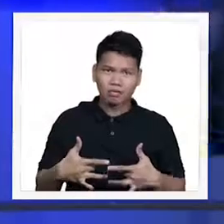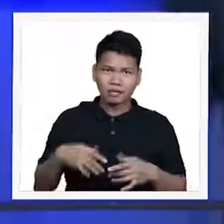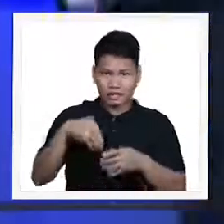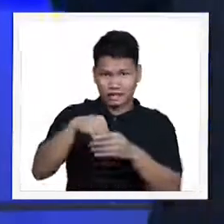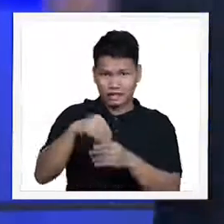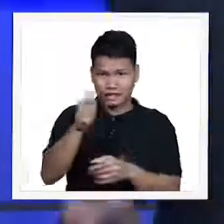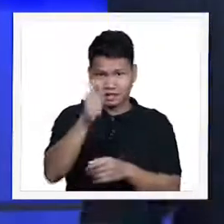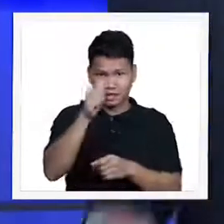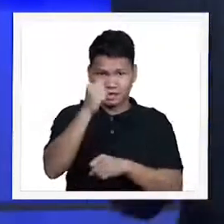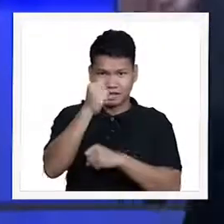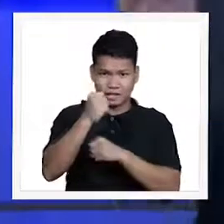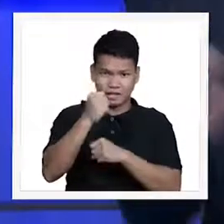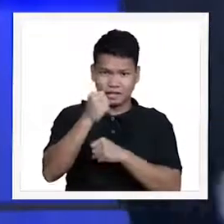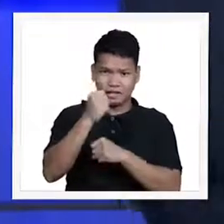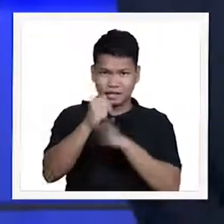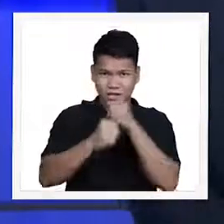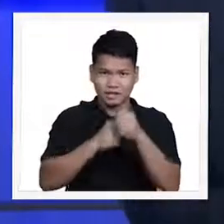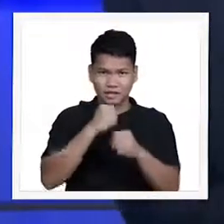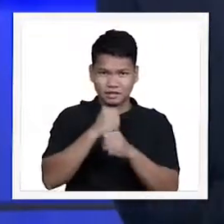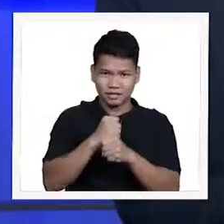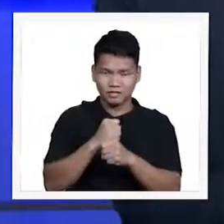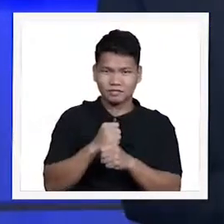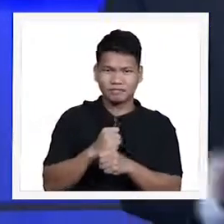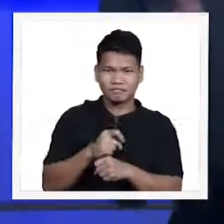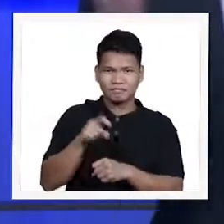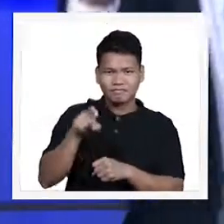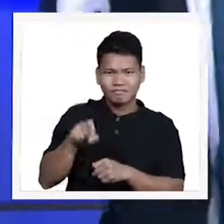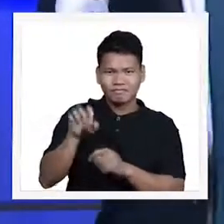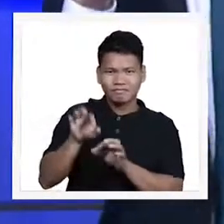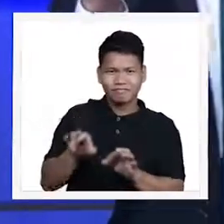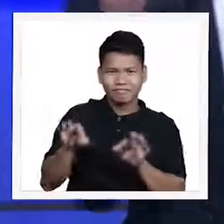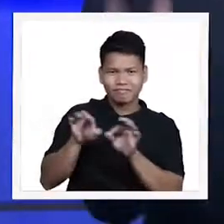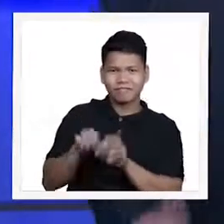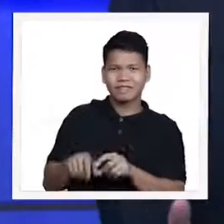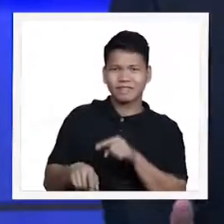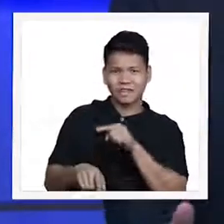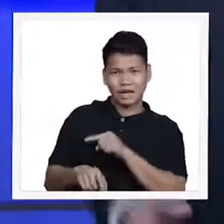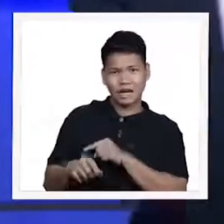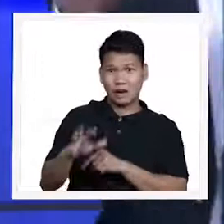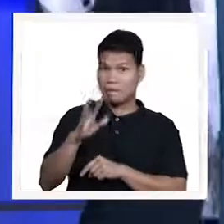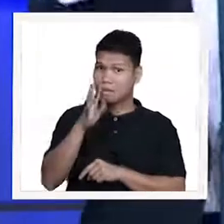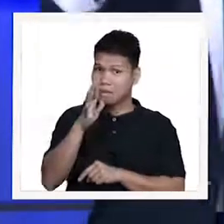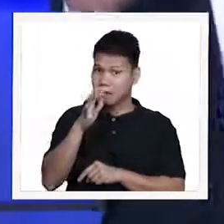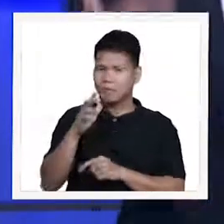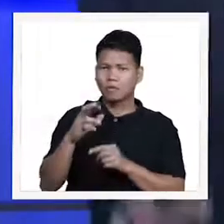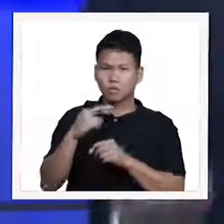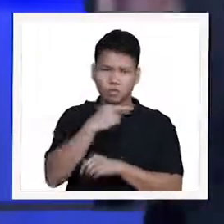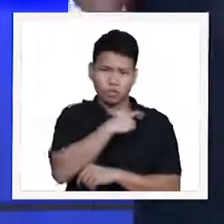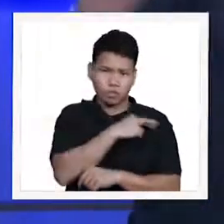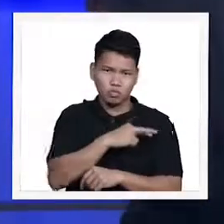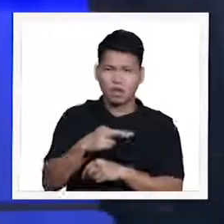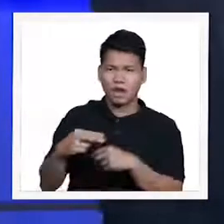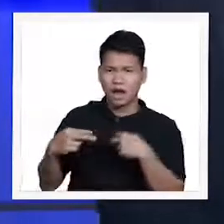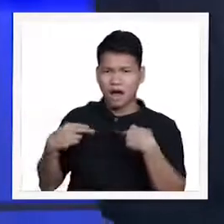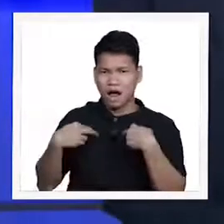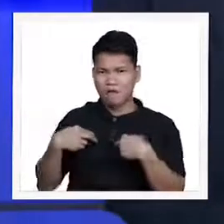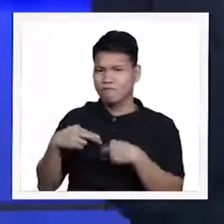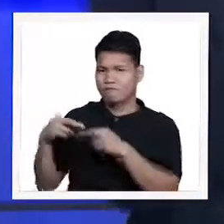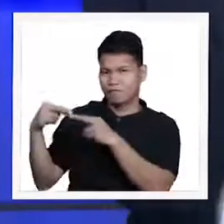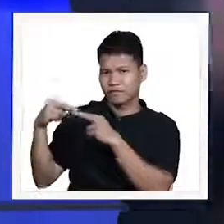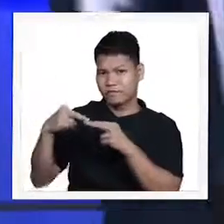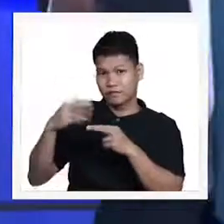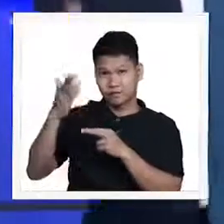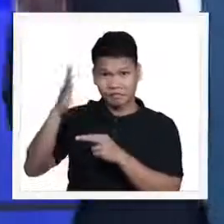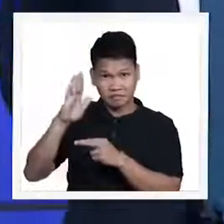parents, ang mga mother, mga nanay po, na merong pananampalataya, merong relasyon sa Diyos.